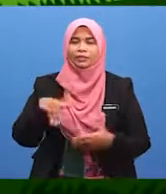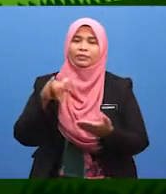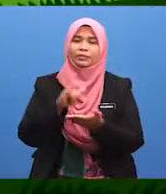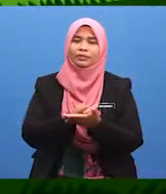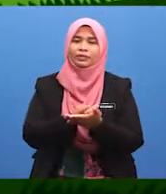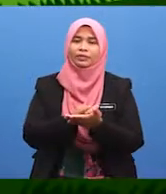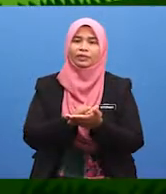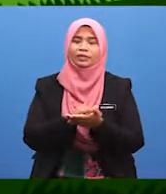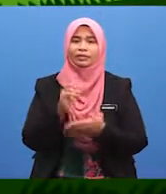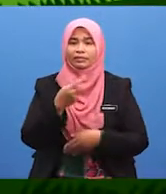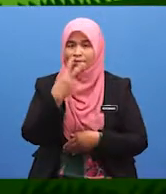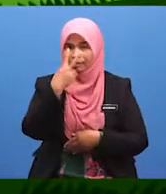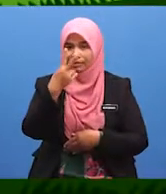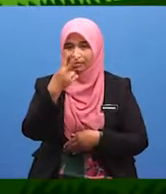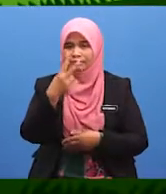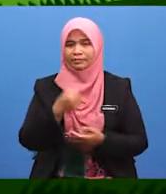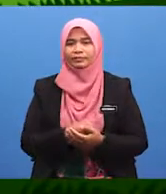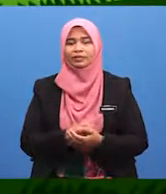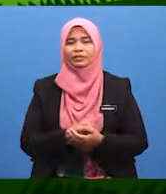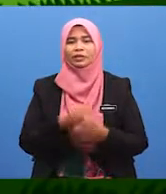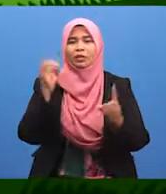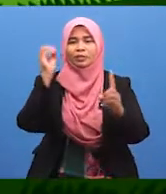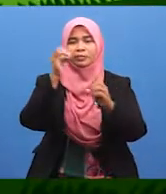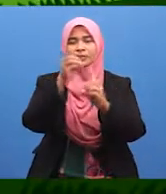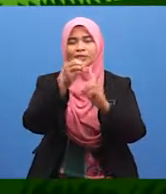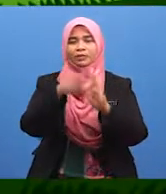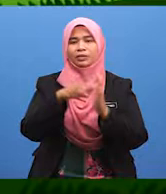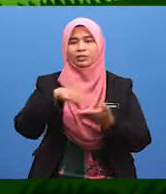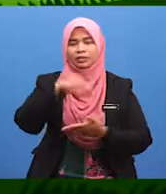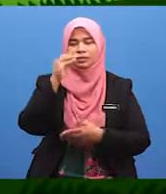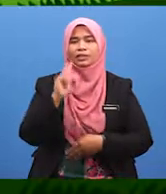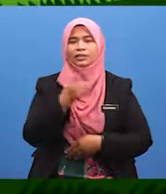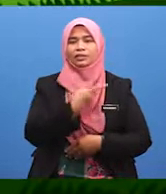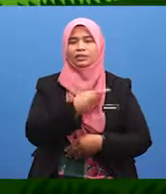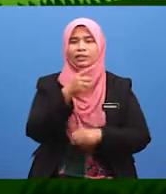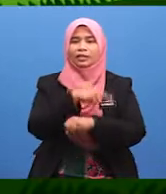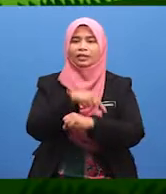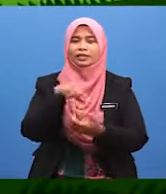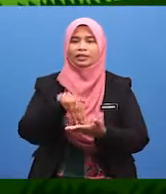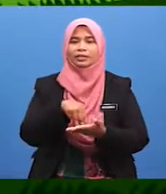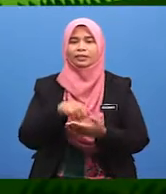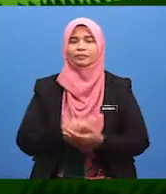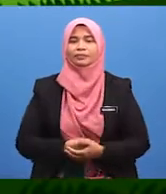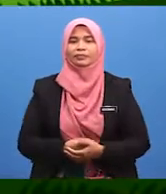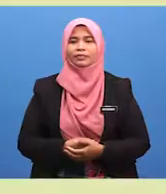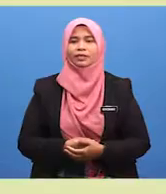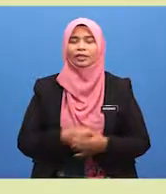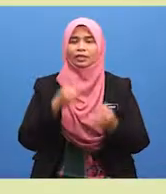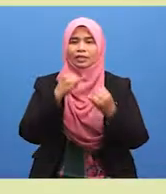Sebelum itu, kita lihat dulu objektif pembelajaran kita pada hari ini.